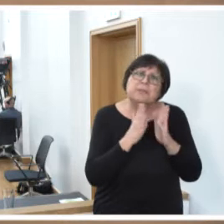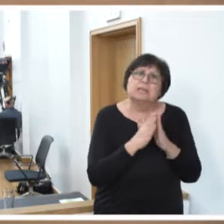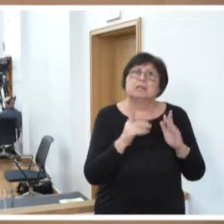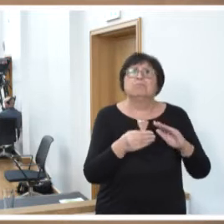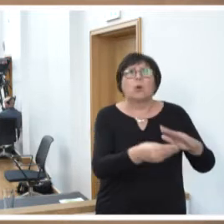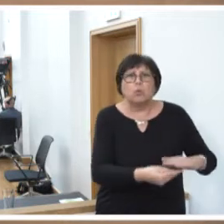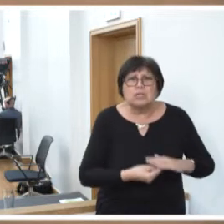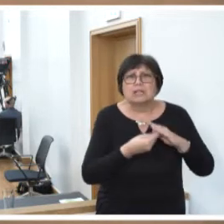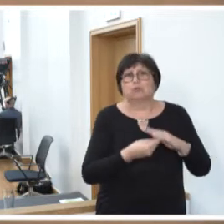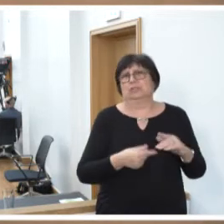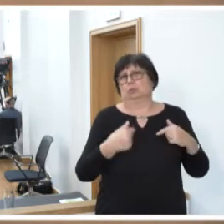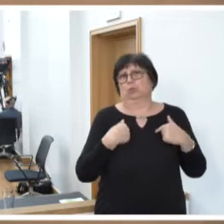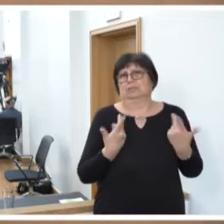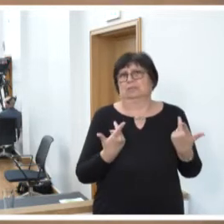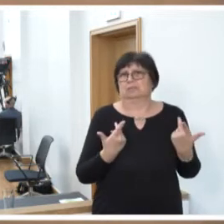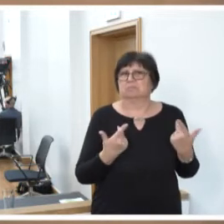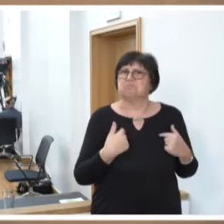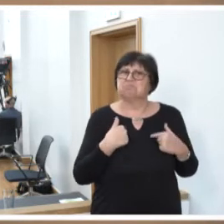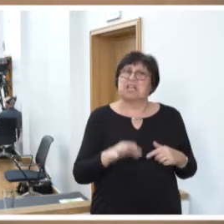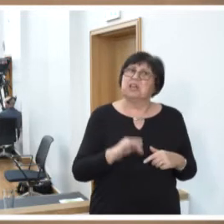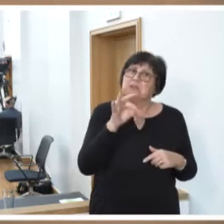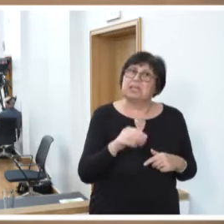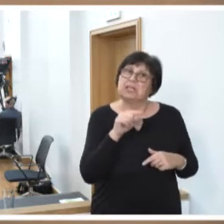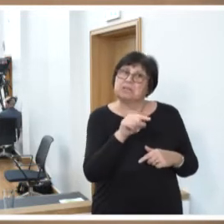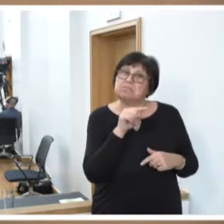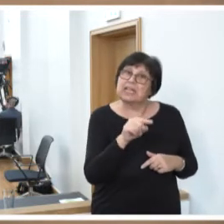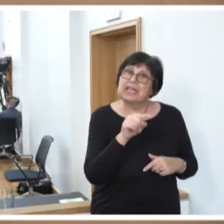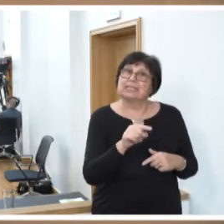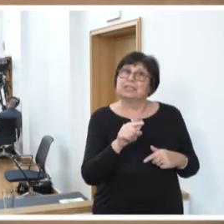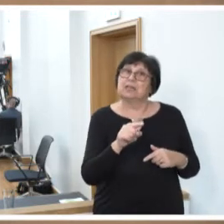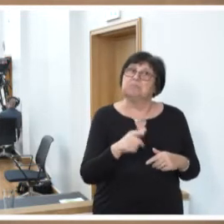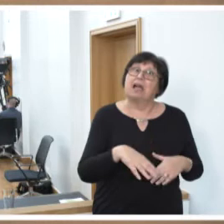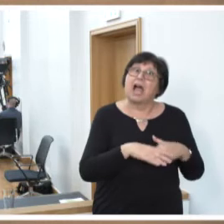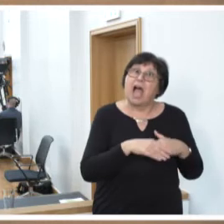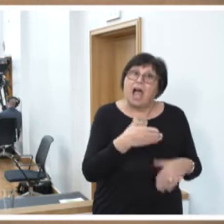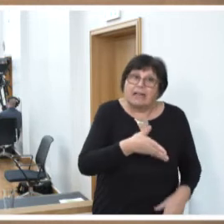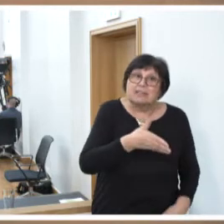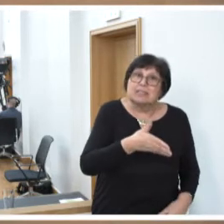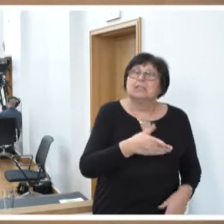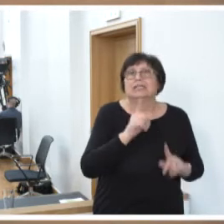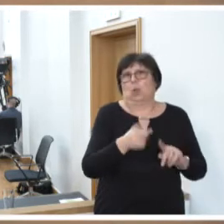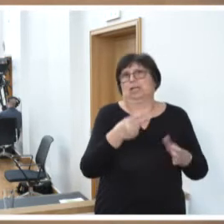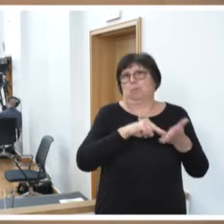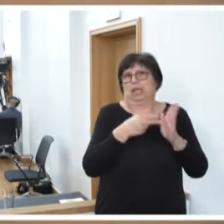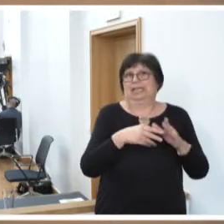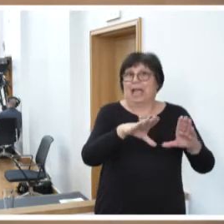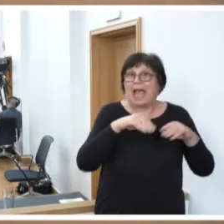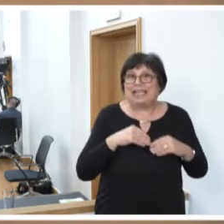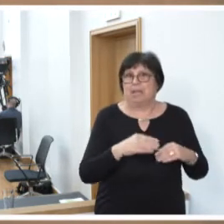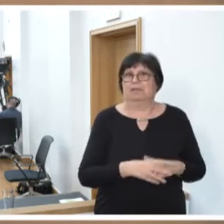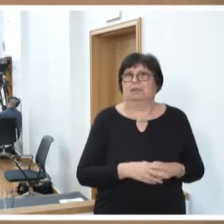unterstützt uns dabei. Und ich finde, diese ausgeschlagene Hand sollte die Politik annehmen,